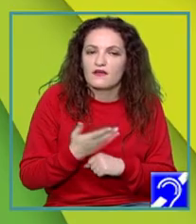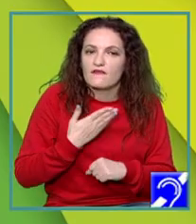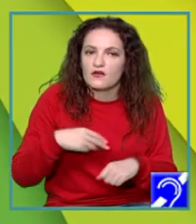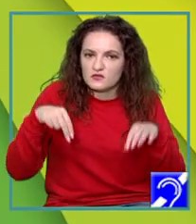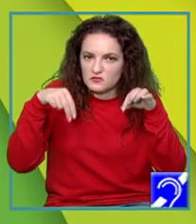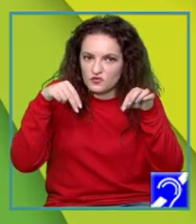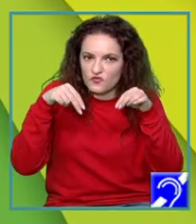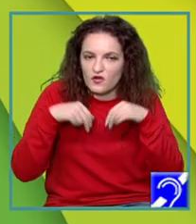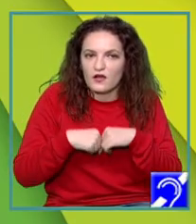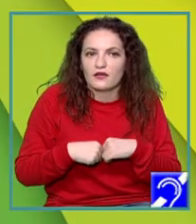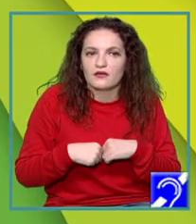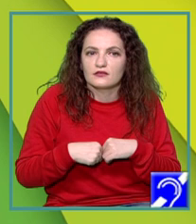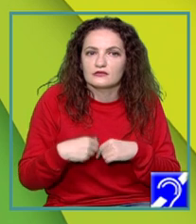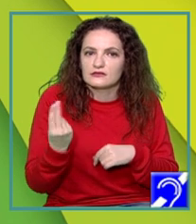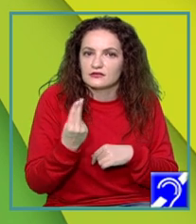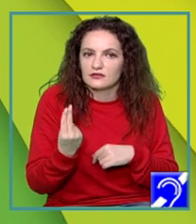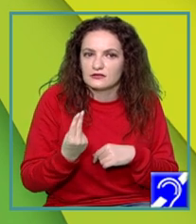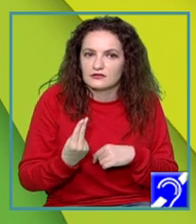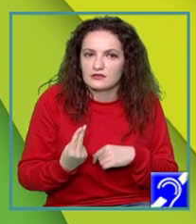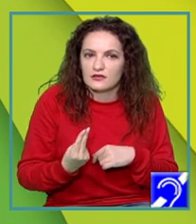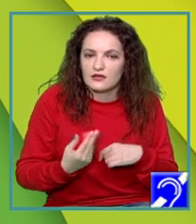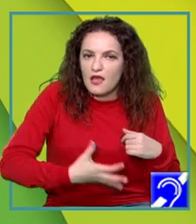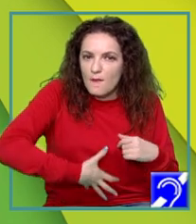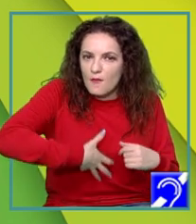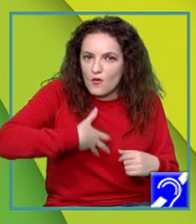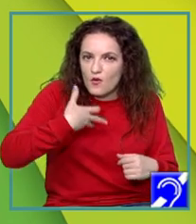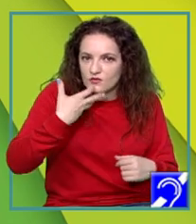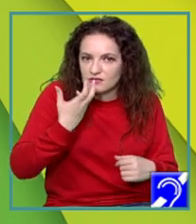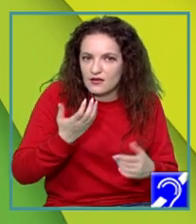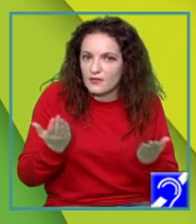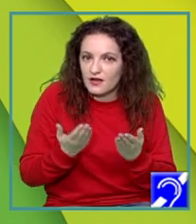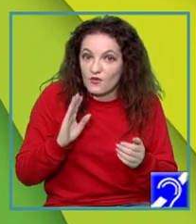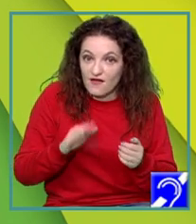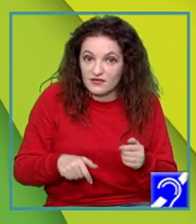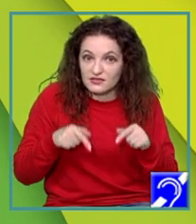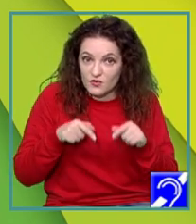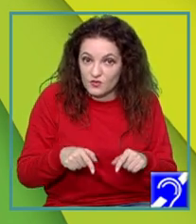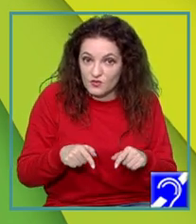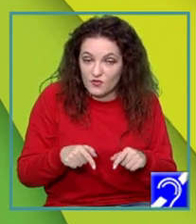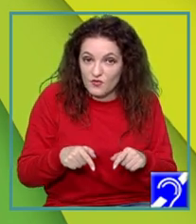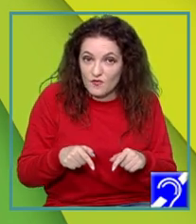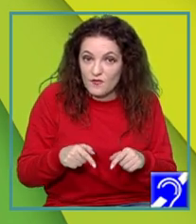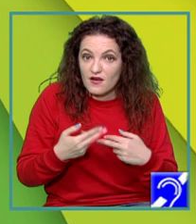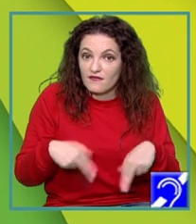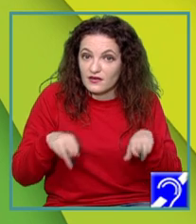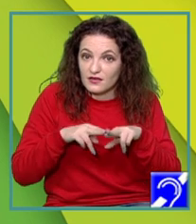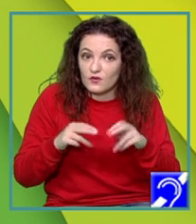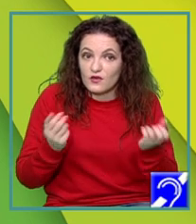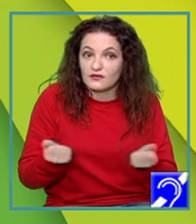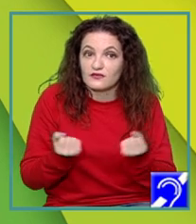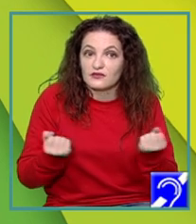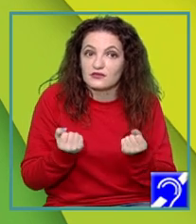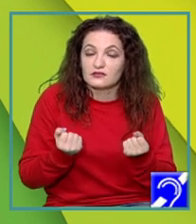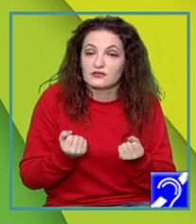o coală de hârtie și să vă desenați efectiv emoția pe care o aveți în acest moment la sfârșitul acestei activități,